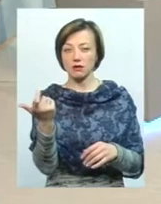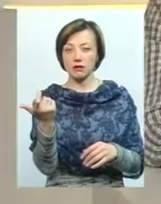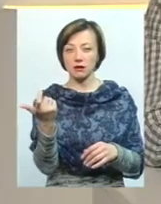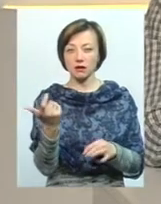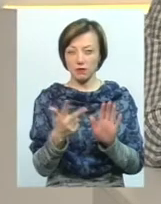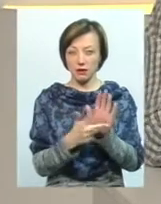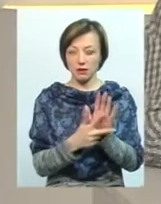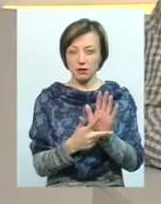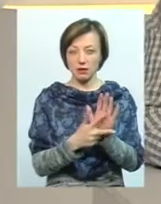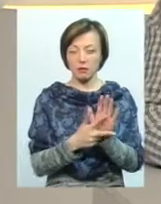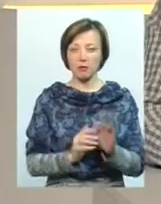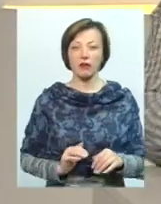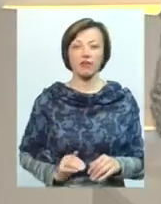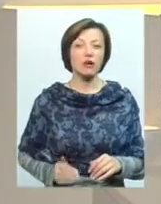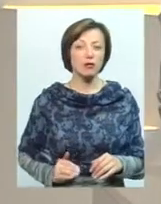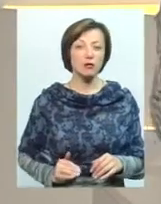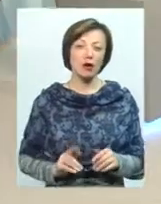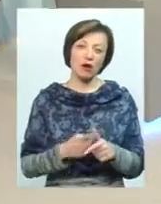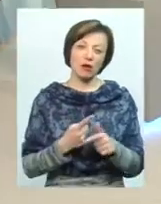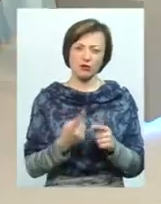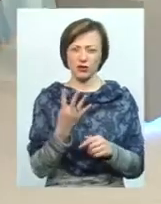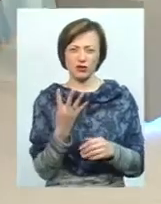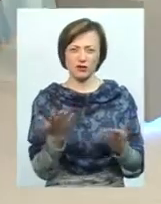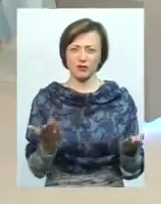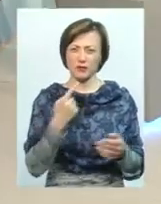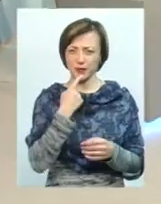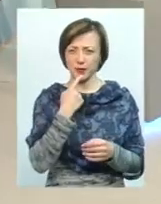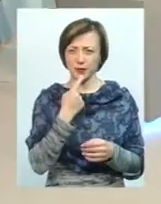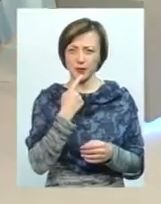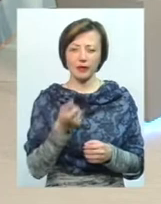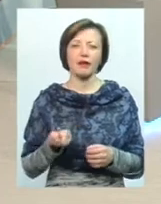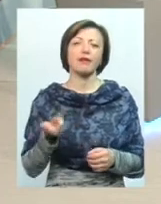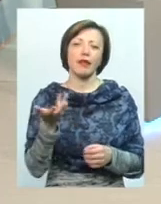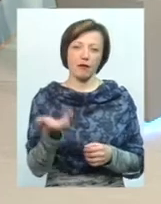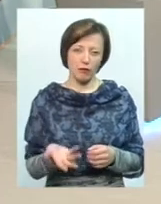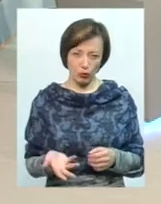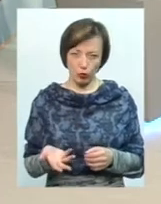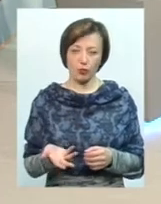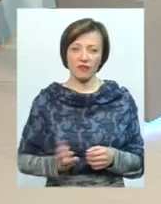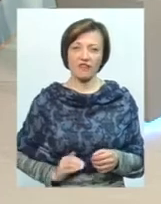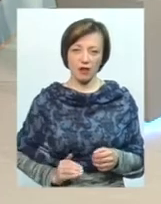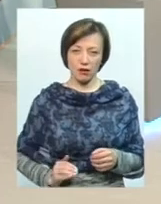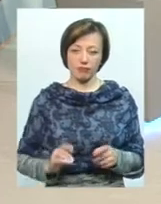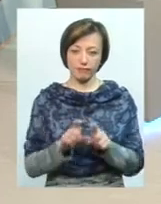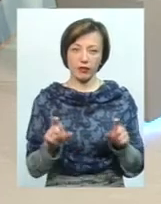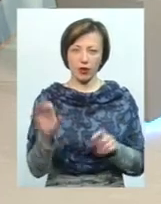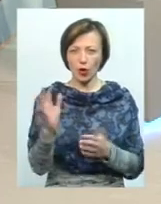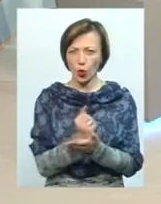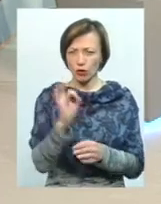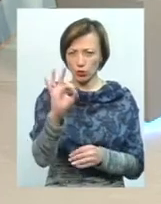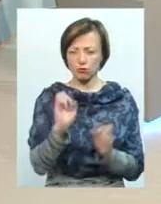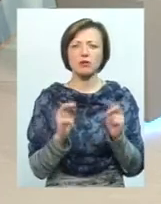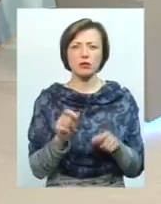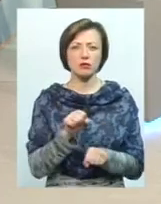восьми, так, фірм, 8 або 4, ну декількох фірм, ось, і дохід 0. Чи